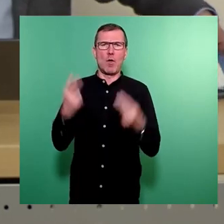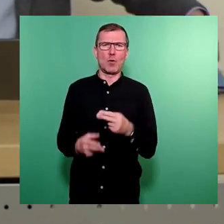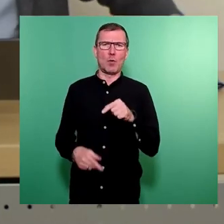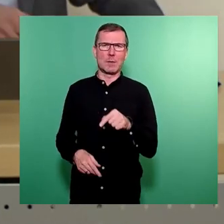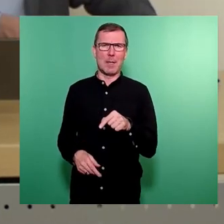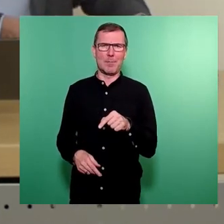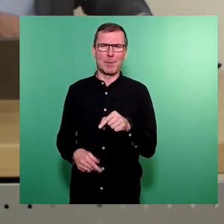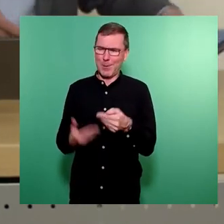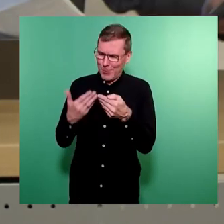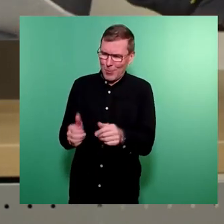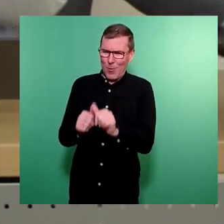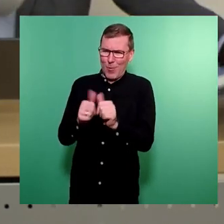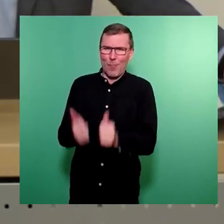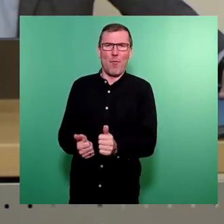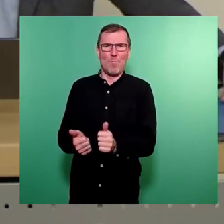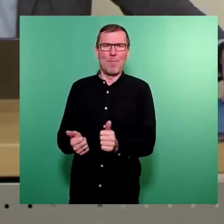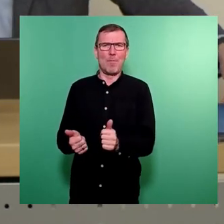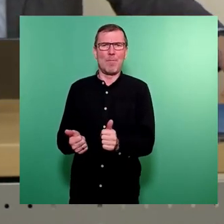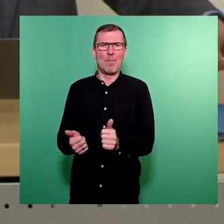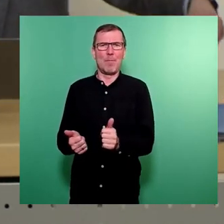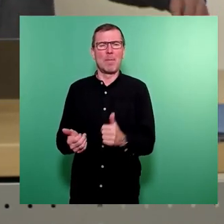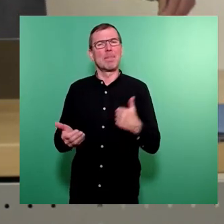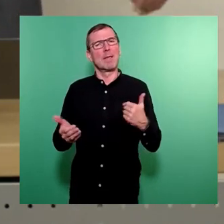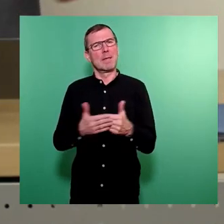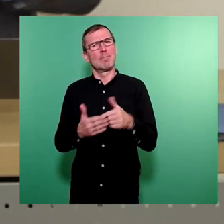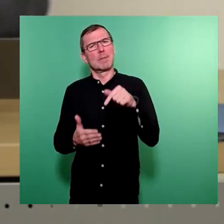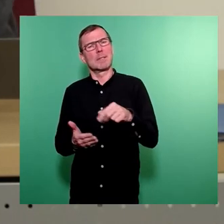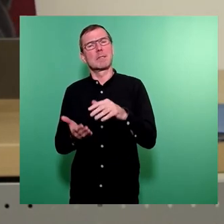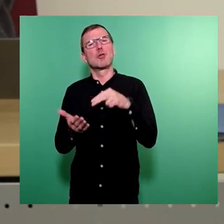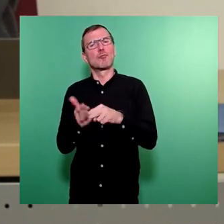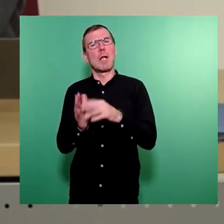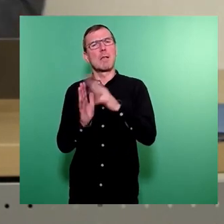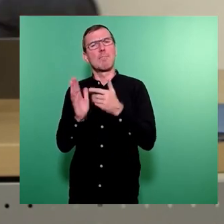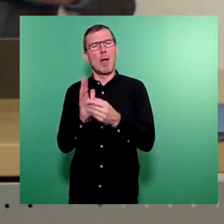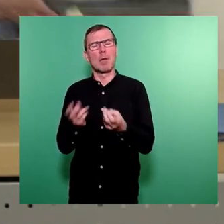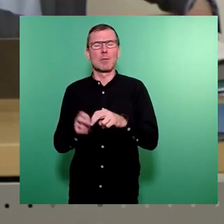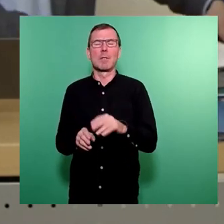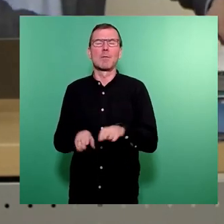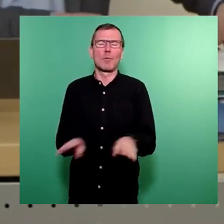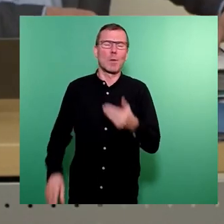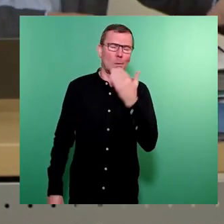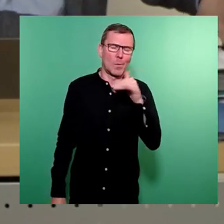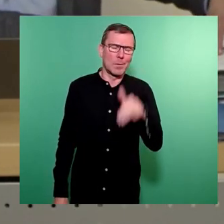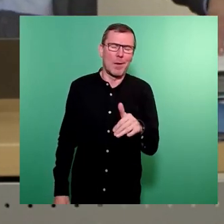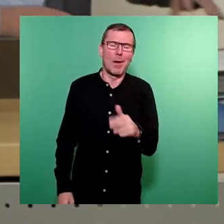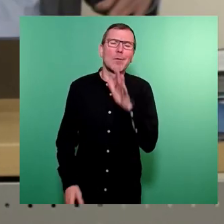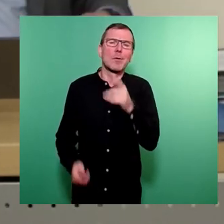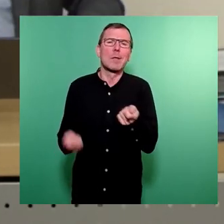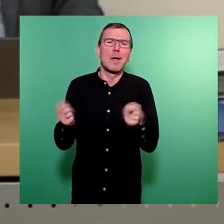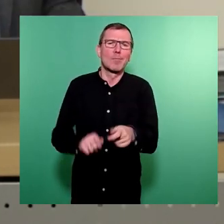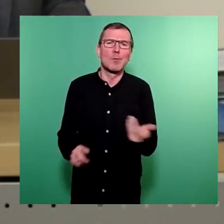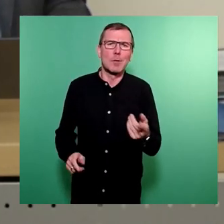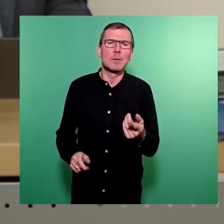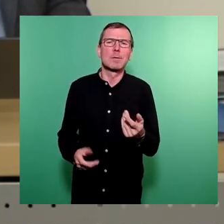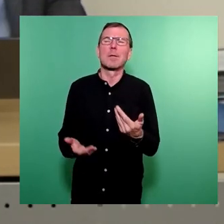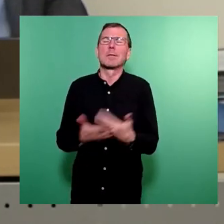lag dem Stellenplanerstellung natürlich nicht zugrunde, weil sie natürlich noch nicht verabschiedet ist und noch nie vorgestellt